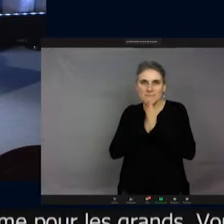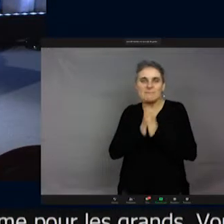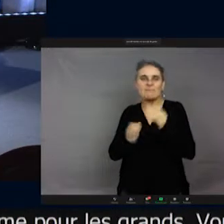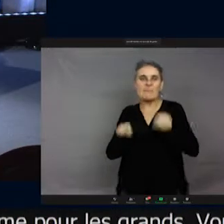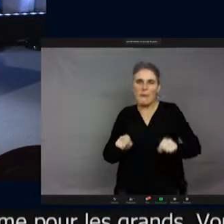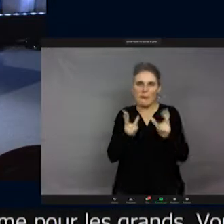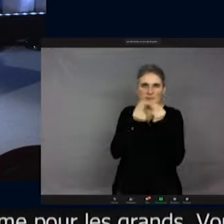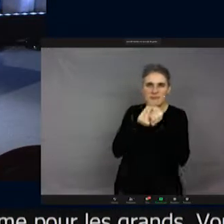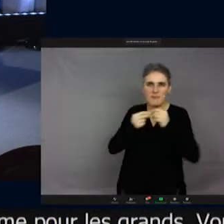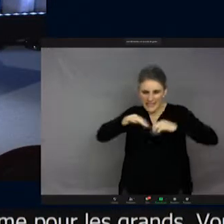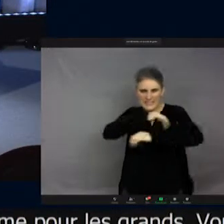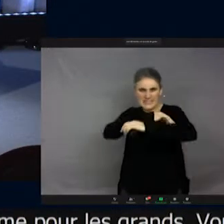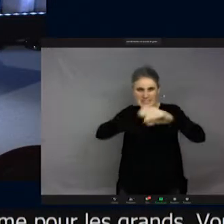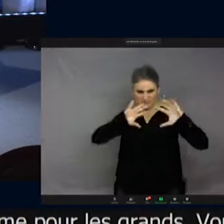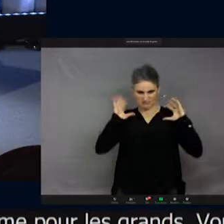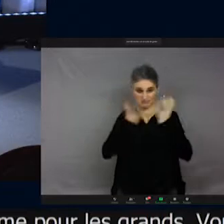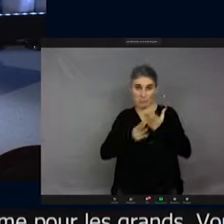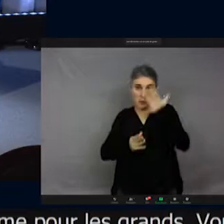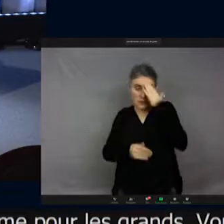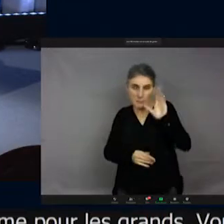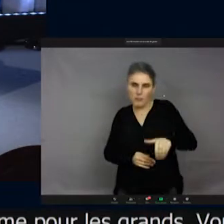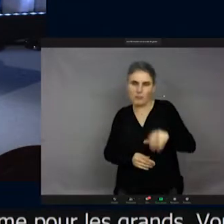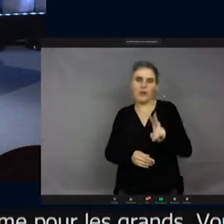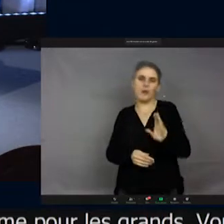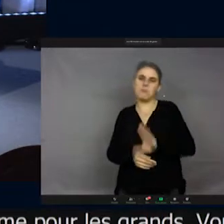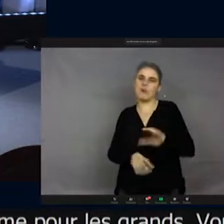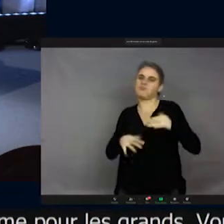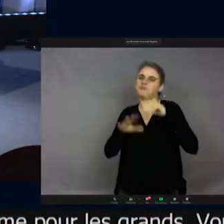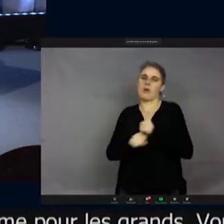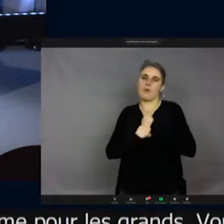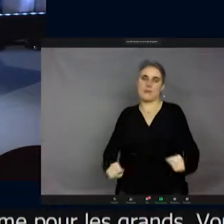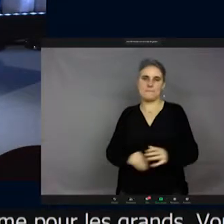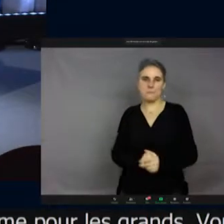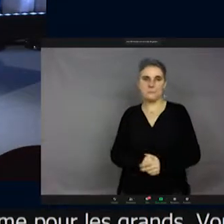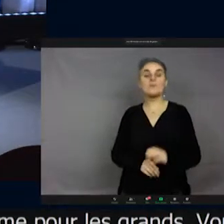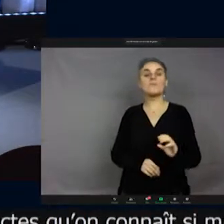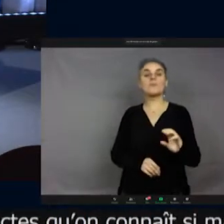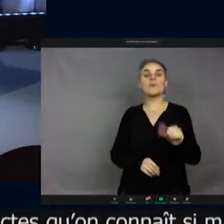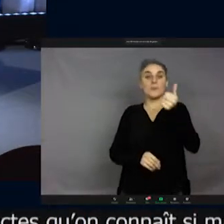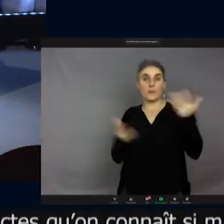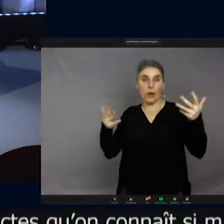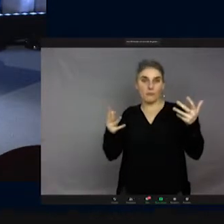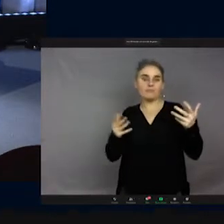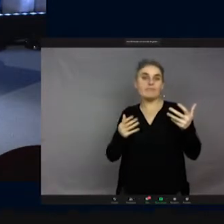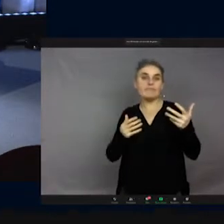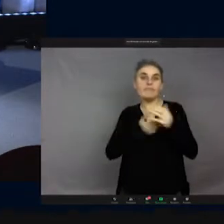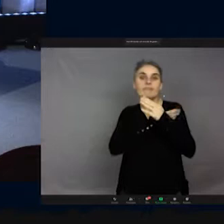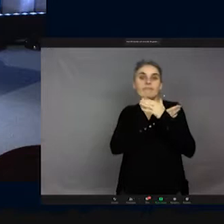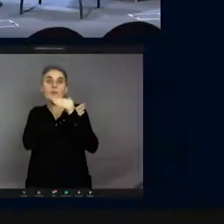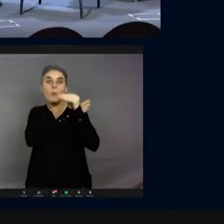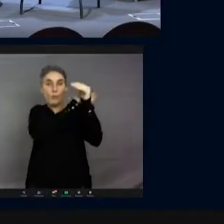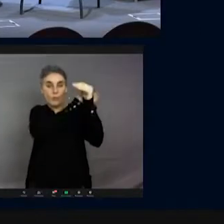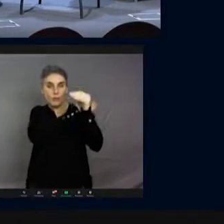insectes qu'on connaît si mal et qui sont incroyables. Alors je vous propose de démarrer avec les papillons, vous parlez beaucoup de papillons d'ailleurs, parce qu'ils